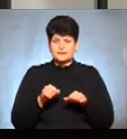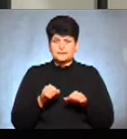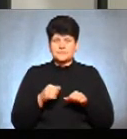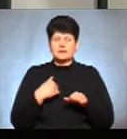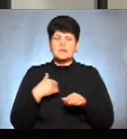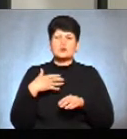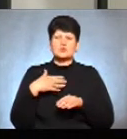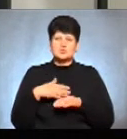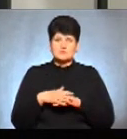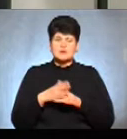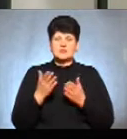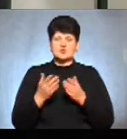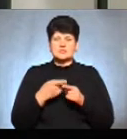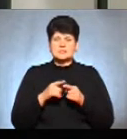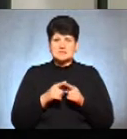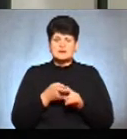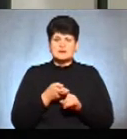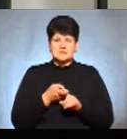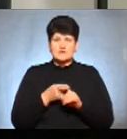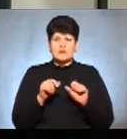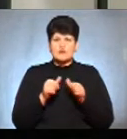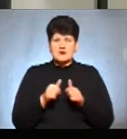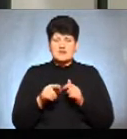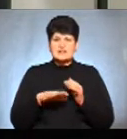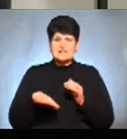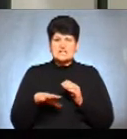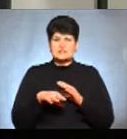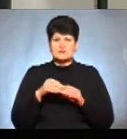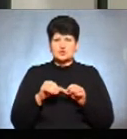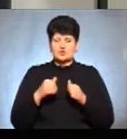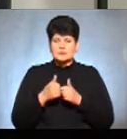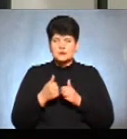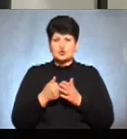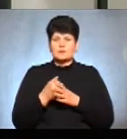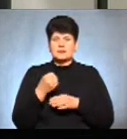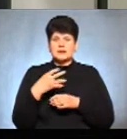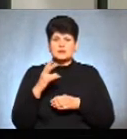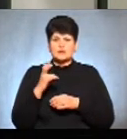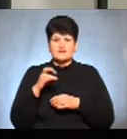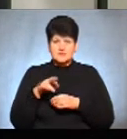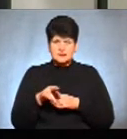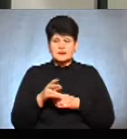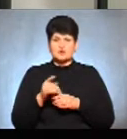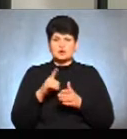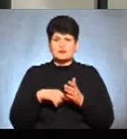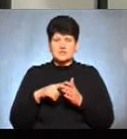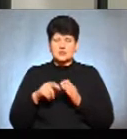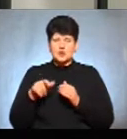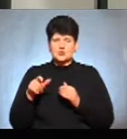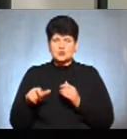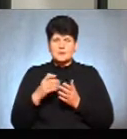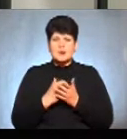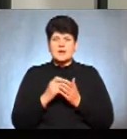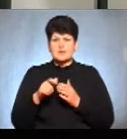розуміємо, що якщо це стосується, наприклад, формування ділячних виборчих комісій, то до 15 квітня включно, фактично, довірені особи кандидатів